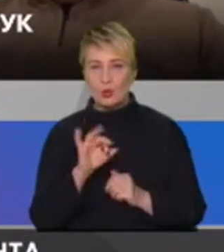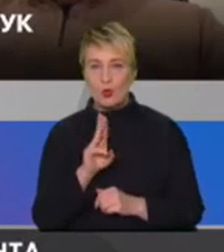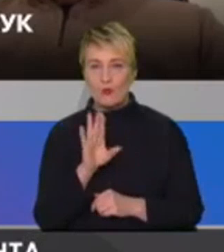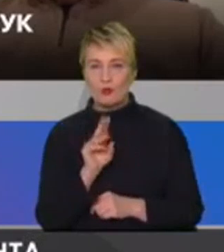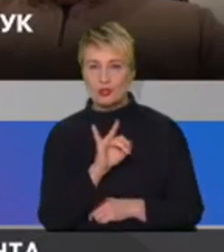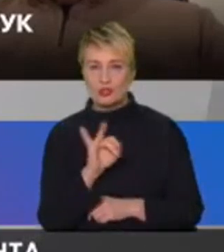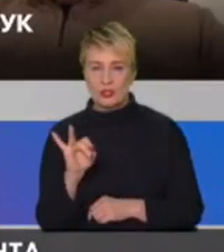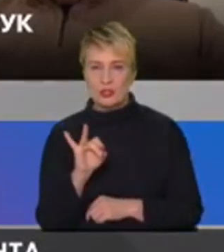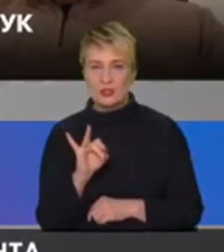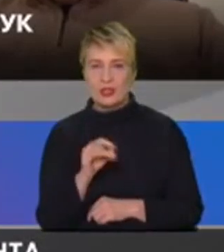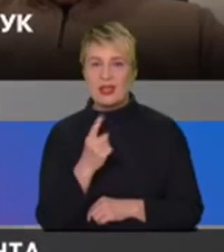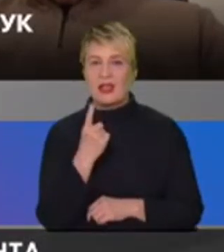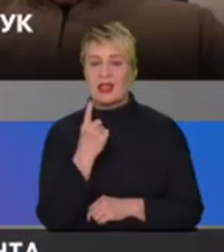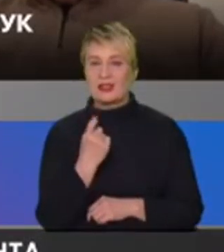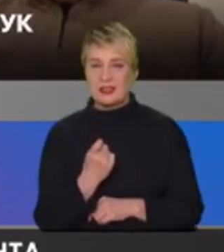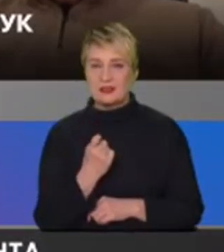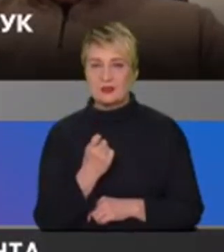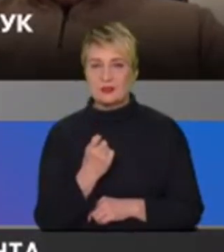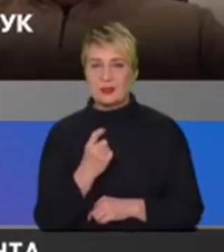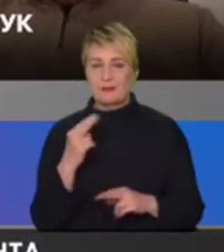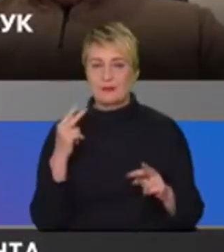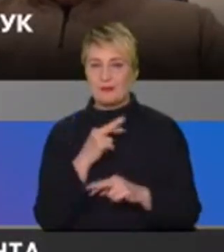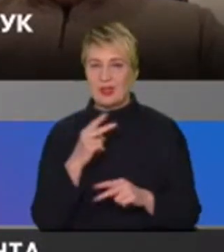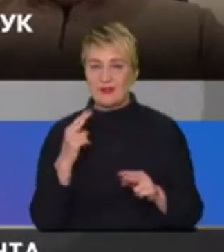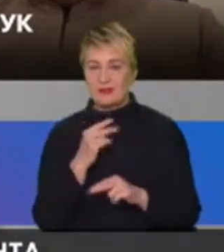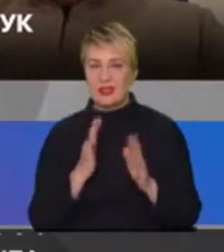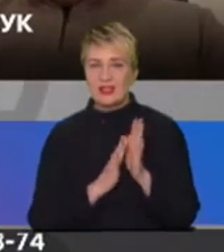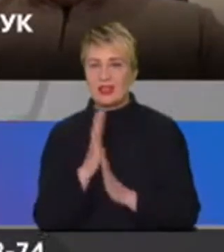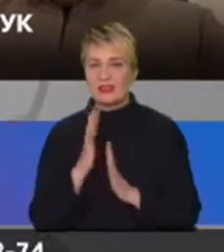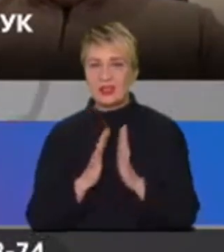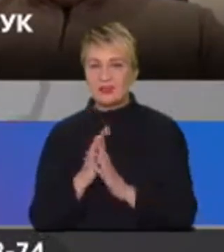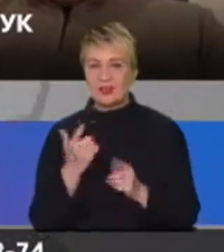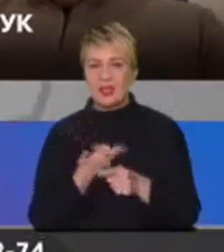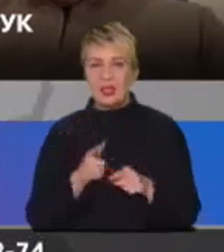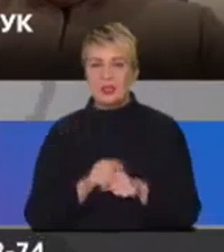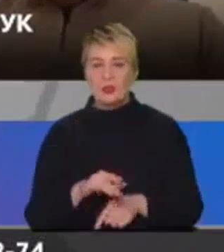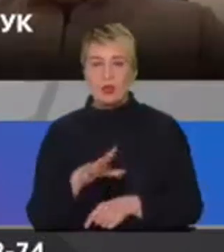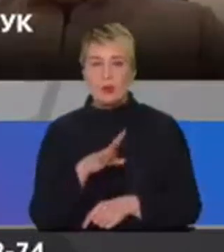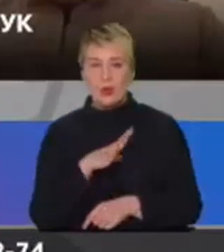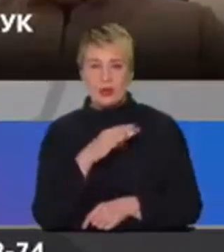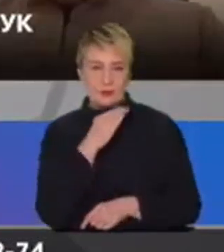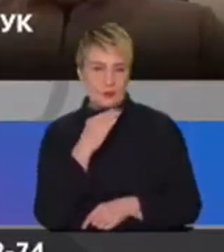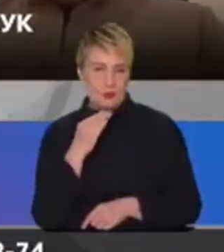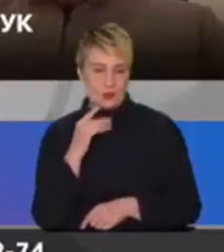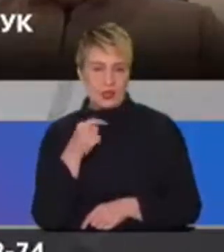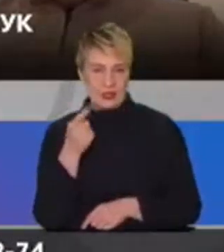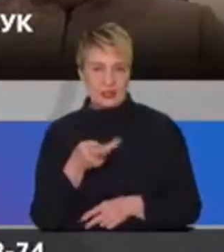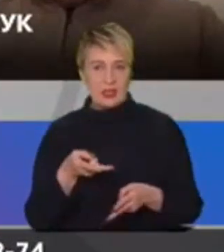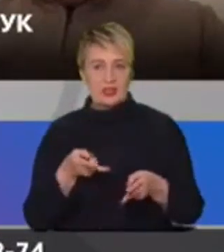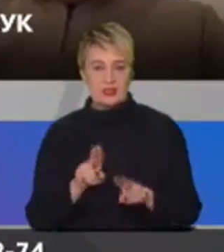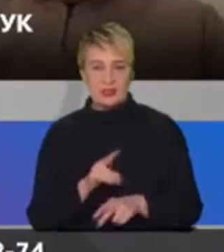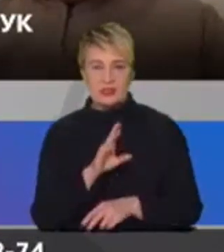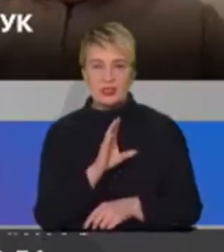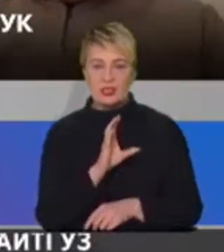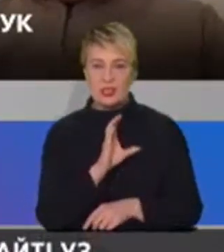на стоп проєкт з лекарственними травами. Те лекарственні трави, які у нас були многолетні, вони, понятно, залишаться. Це і соп